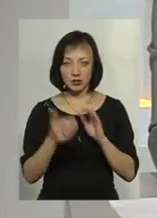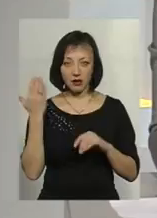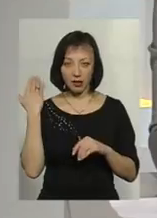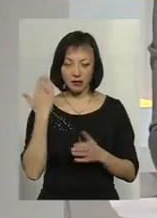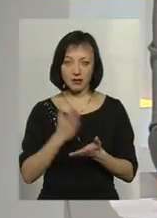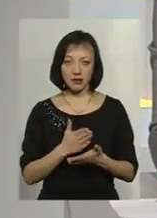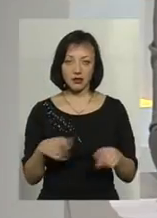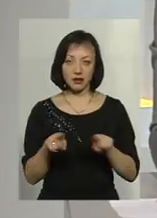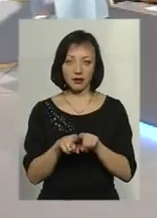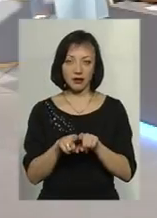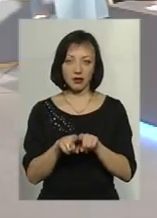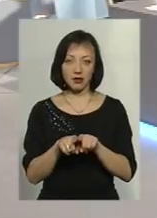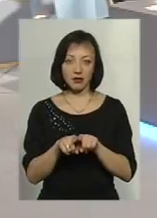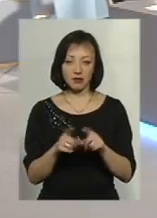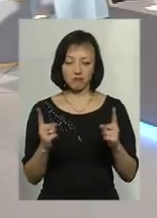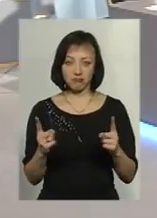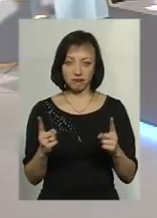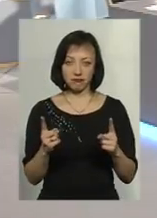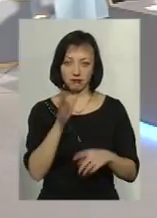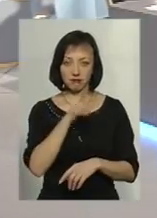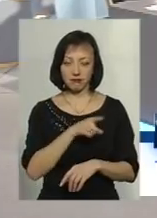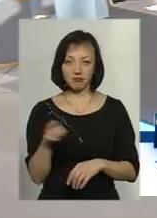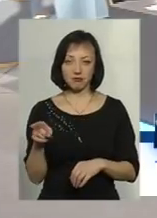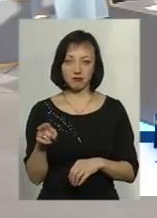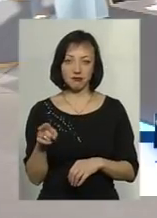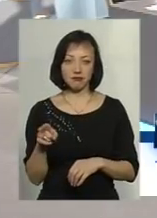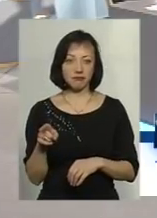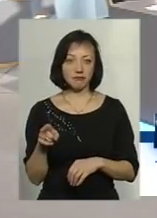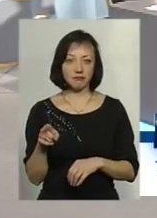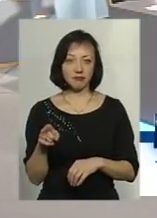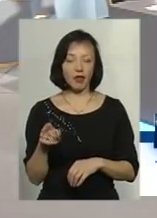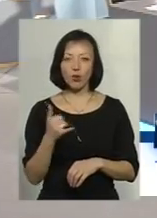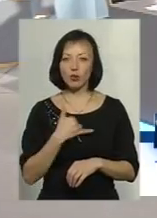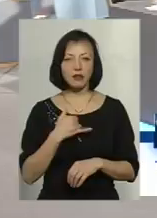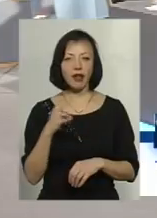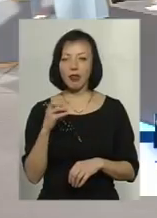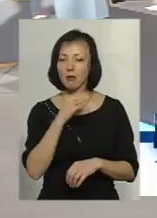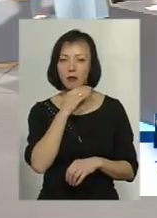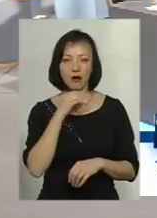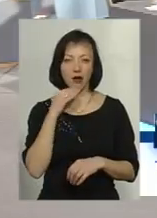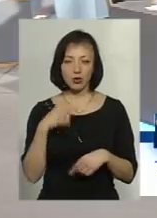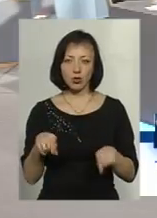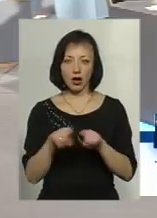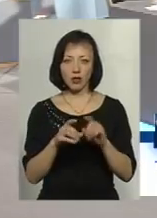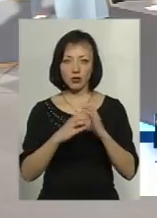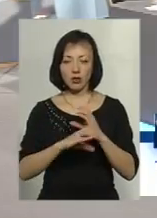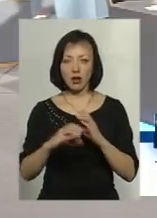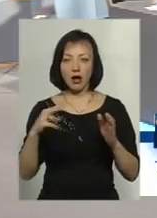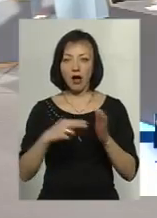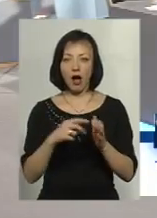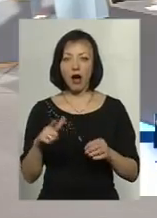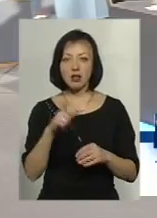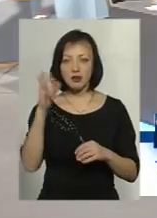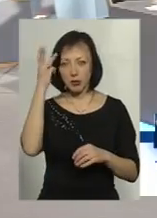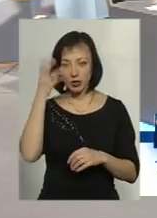розумію, відрізки, де мережі. У нас таких не так багато. Справа в тому, що газифікація самої